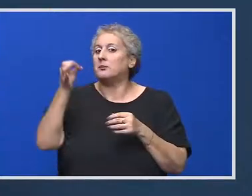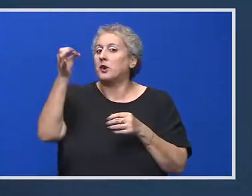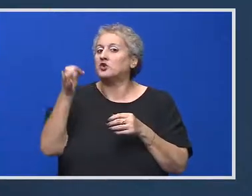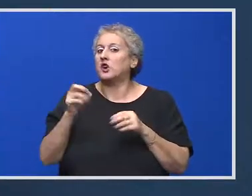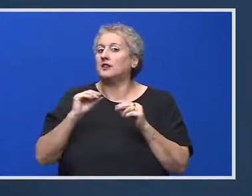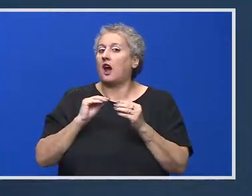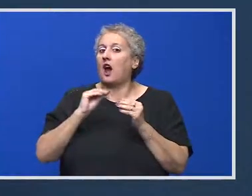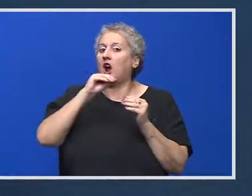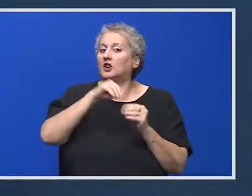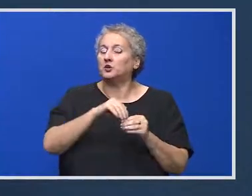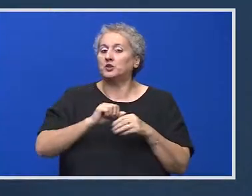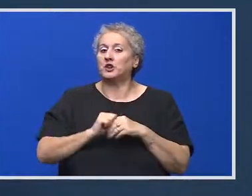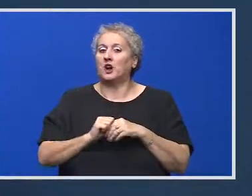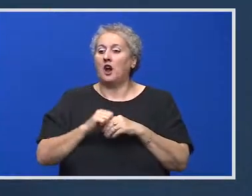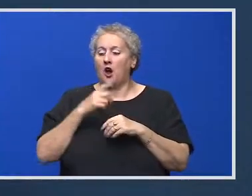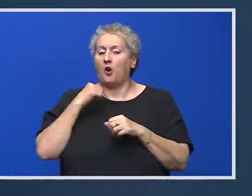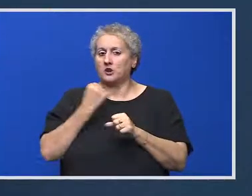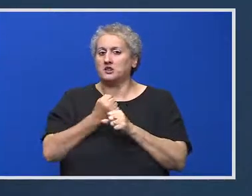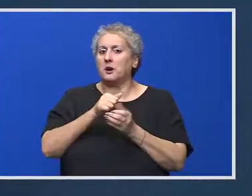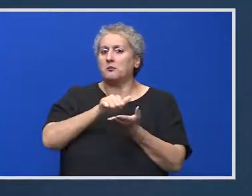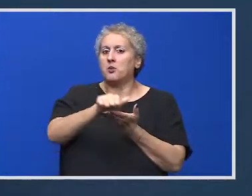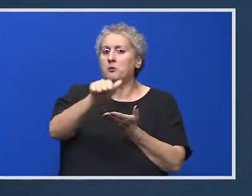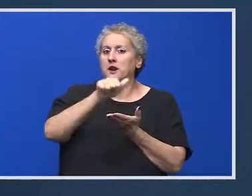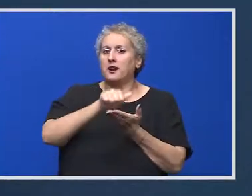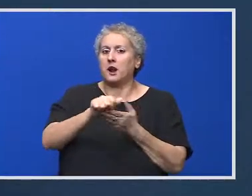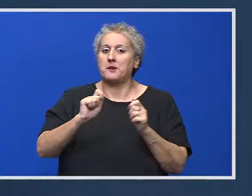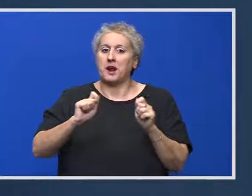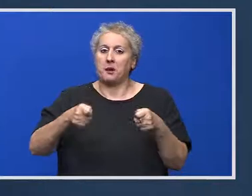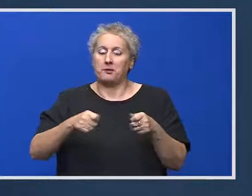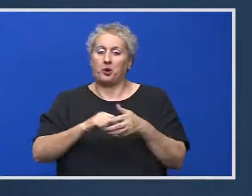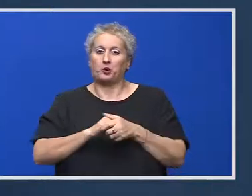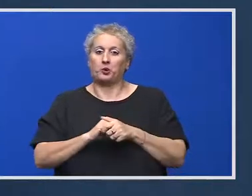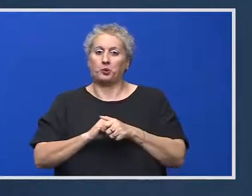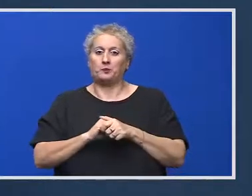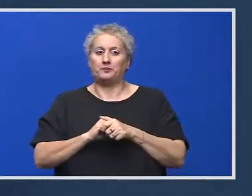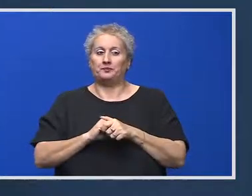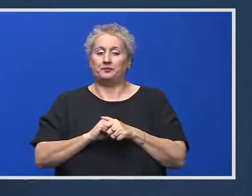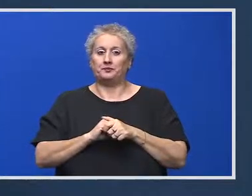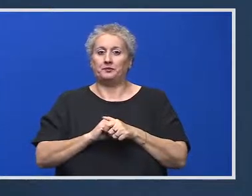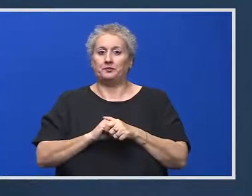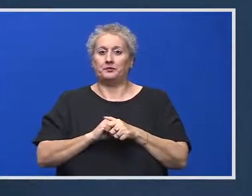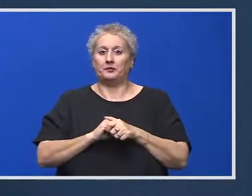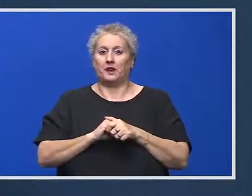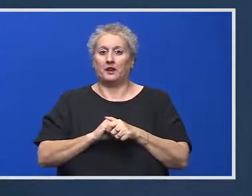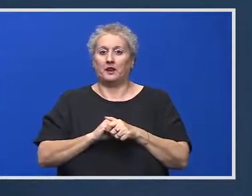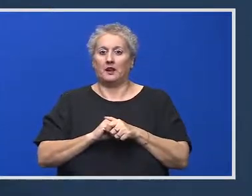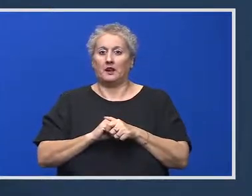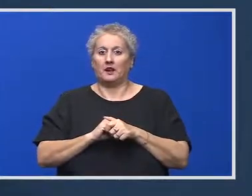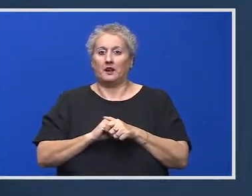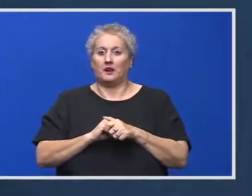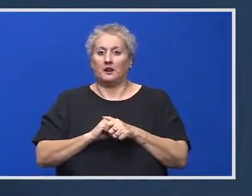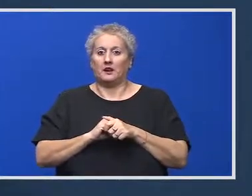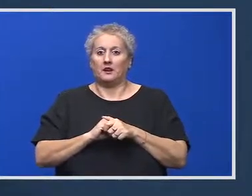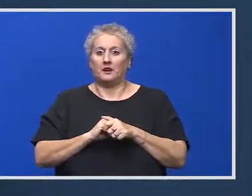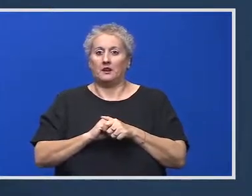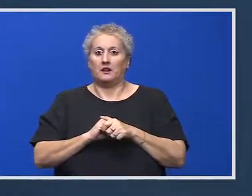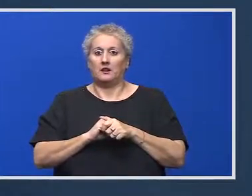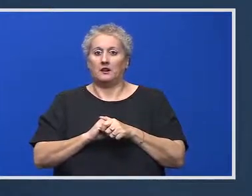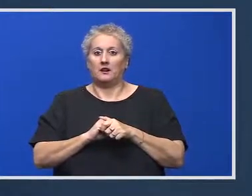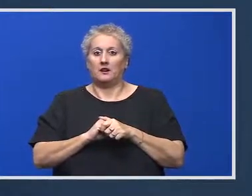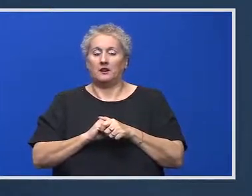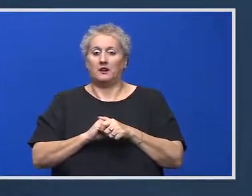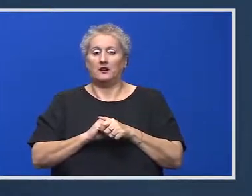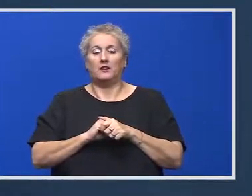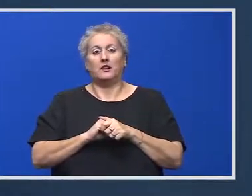a ajuns? Vom publica raportul zilele următoare. Mulțumesc. Bună ziua, Loredana Diaco, Epoch Times